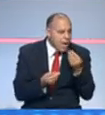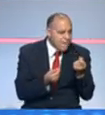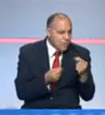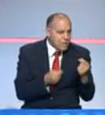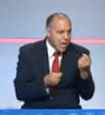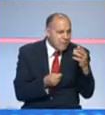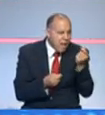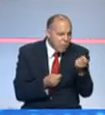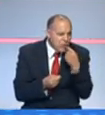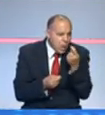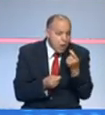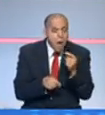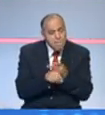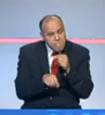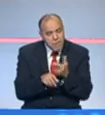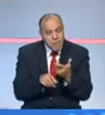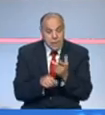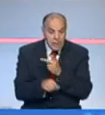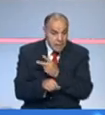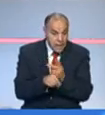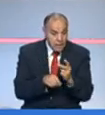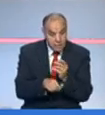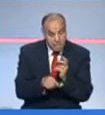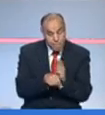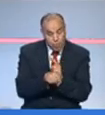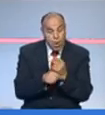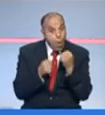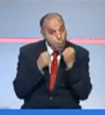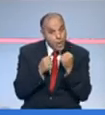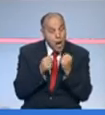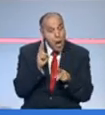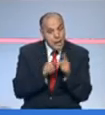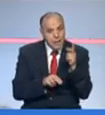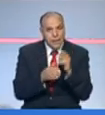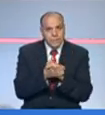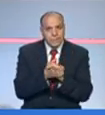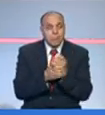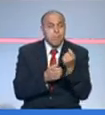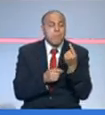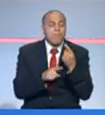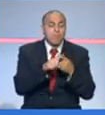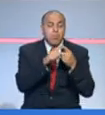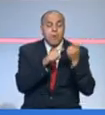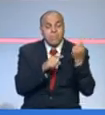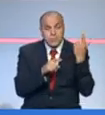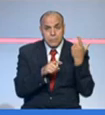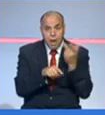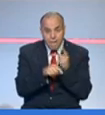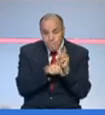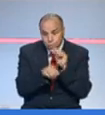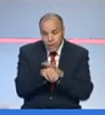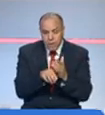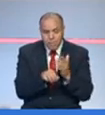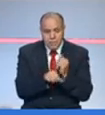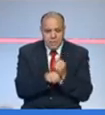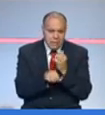بـ 500 مليم ولكن الاختار متاع الفيروس أقوى وأكثر مئات المرات من تلقيح